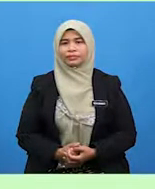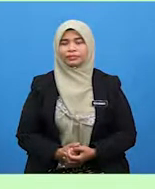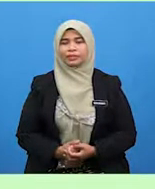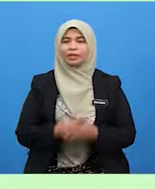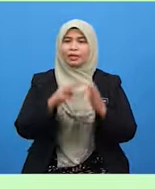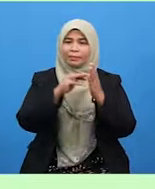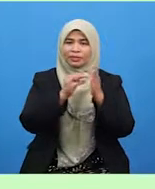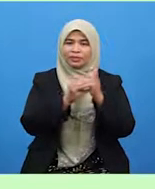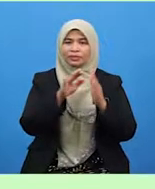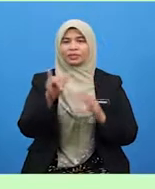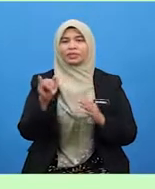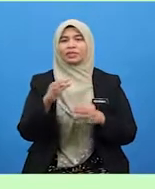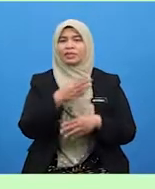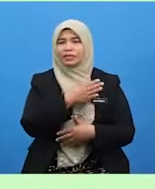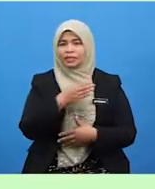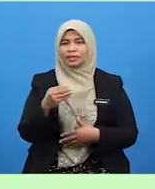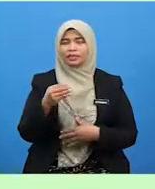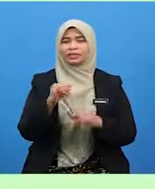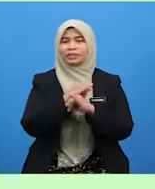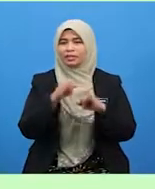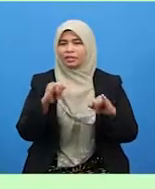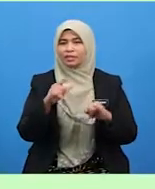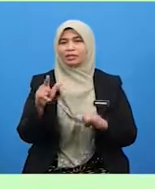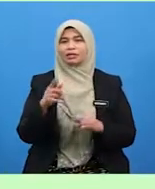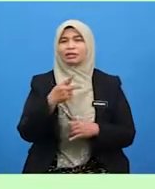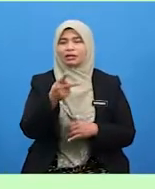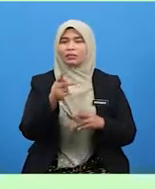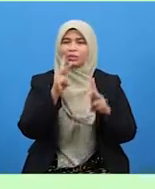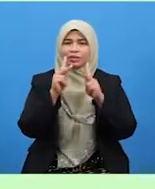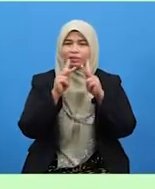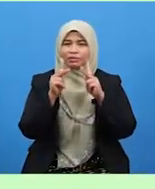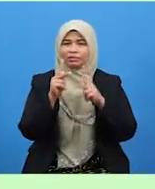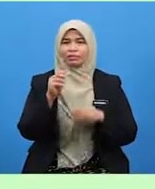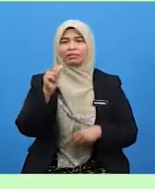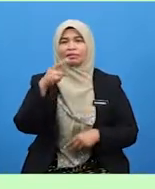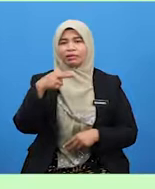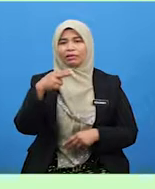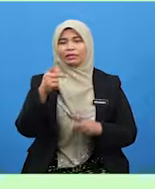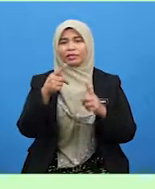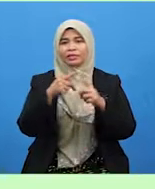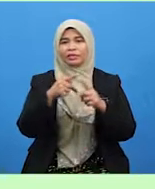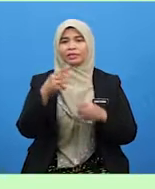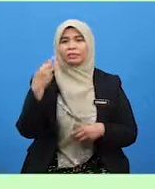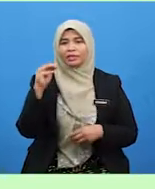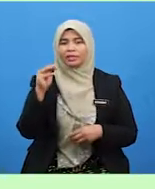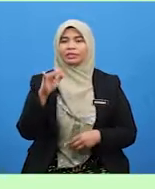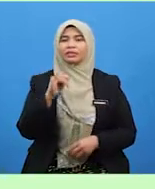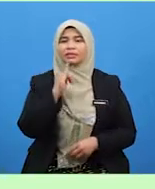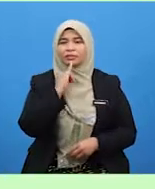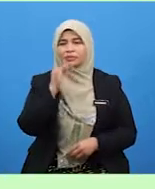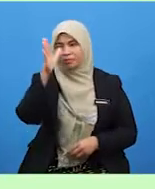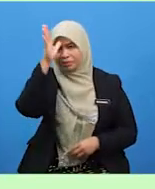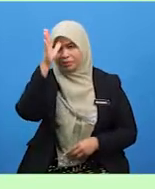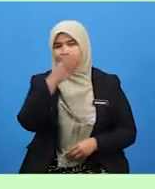Maksudnya, dan janganlah kamu berkata, ah kepada mereka, ibu bapa, dan